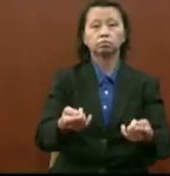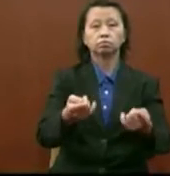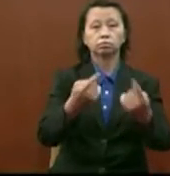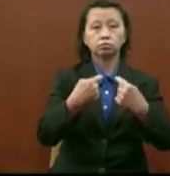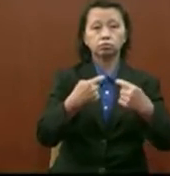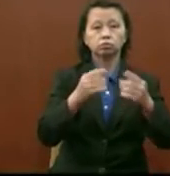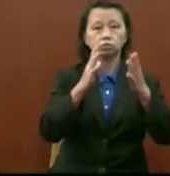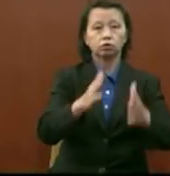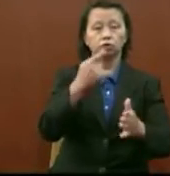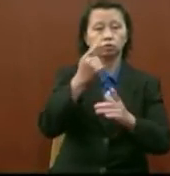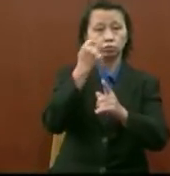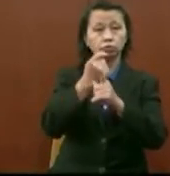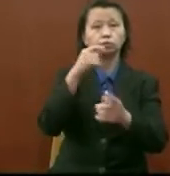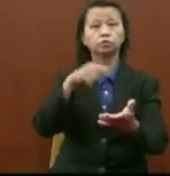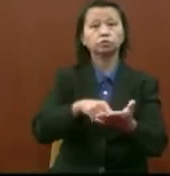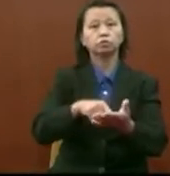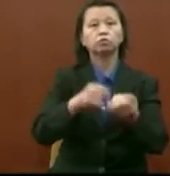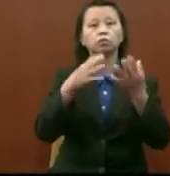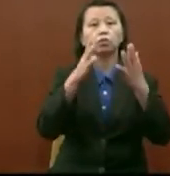untuk tujuan ini